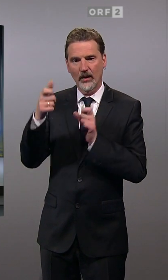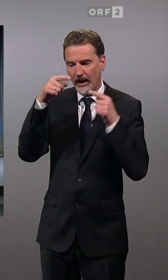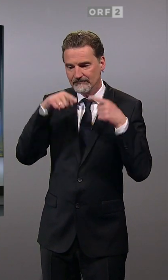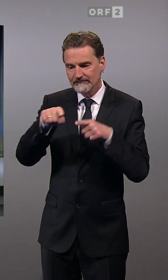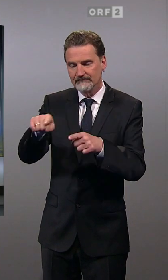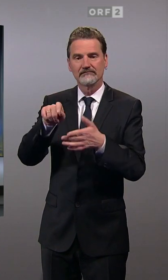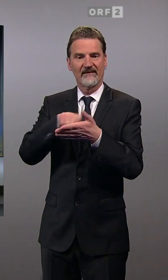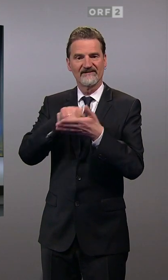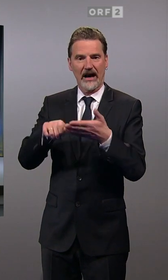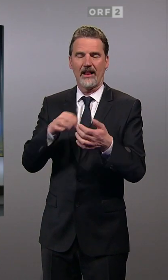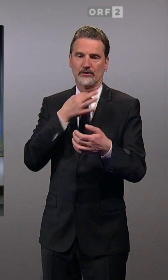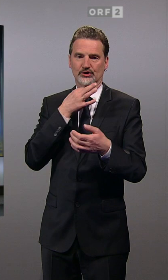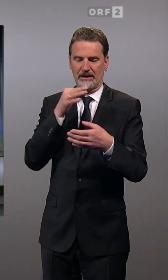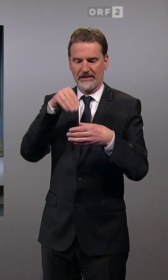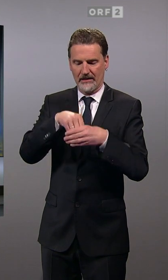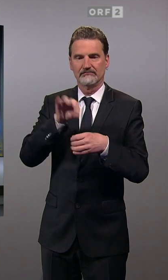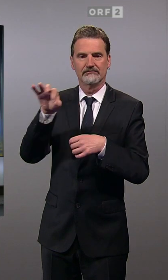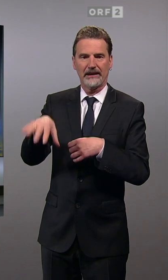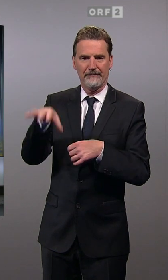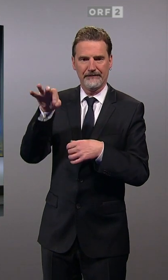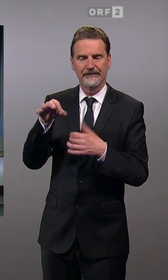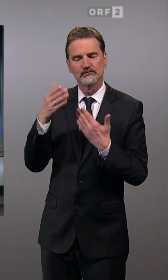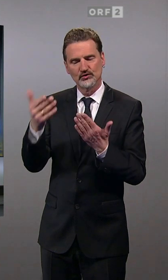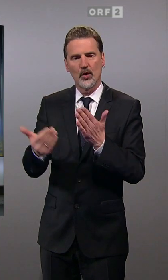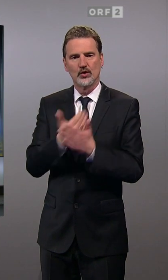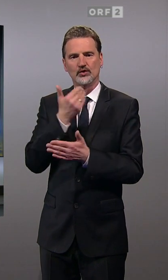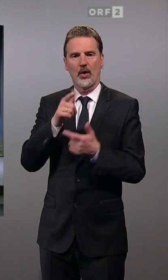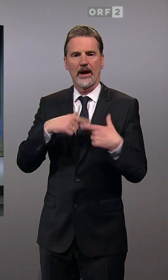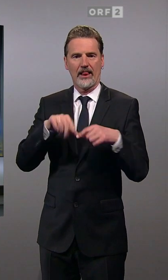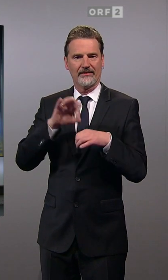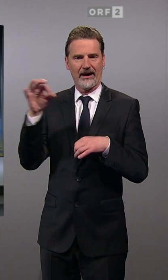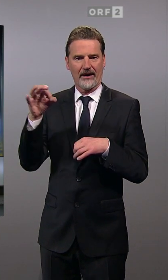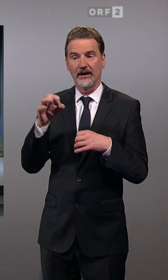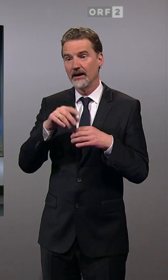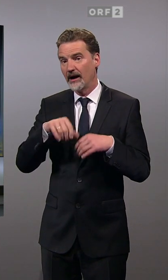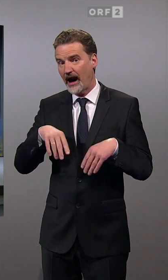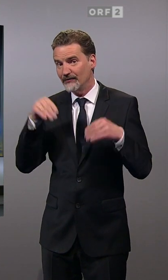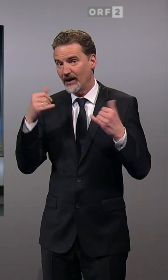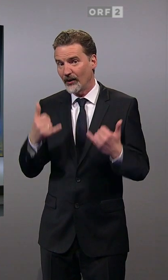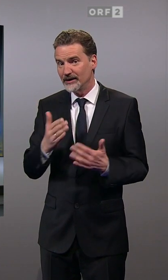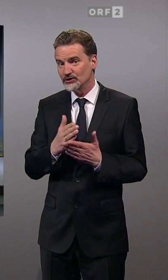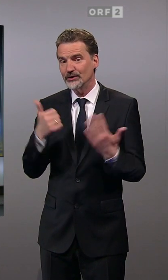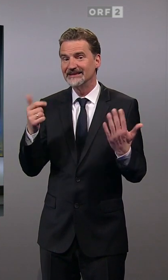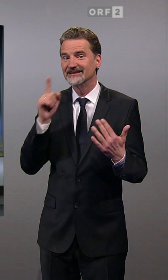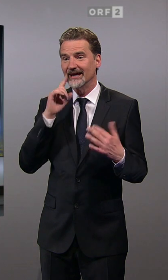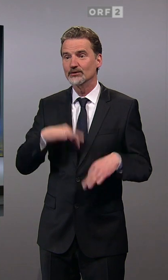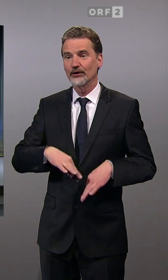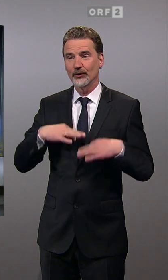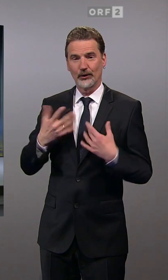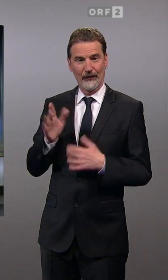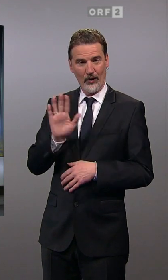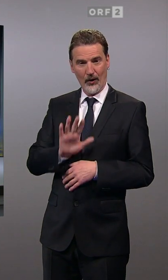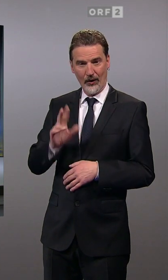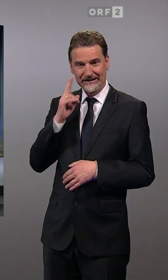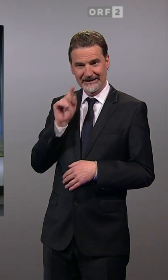abgeben, um den neuen Landtag zu wählen. Für die ersten hat der Wahltag bereits um 6 Uhr in der Früh begonnen. Zumindest im besonders